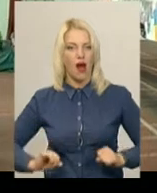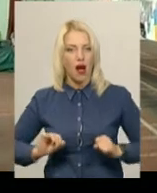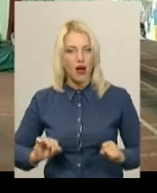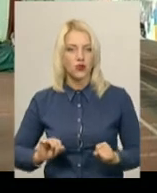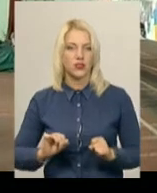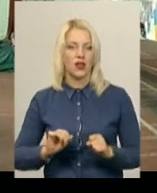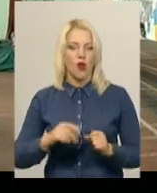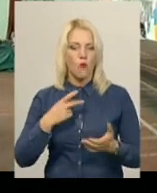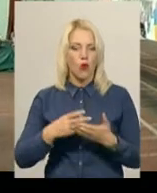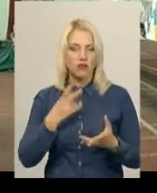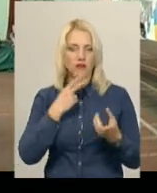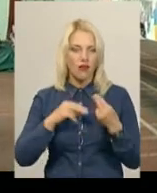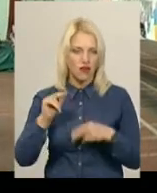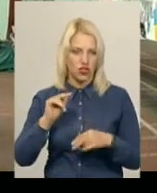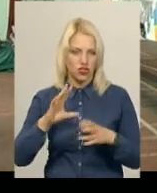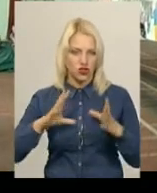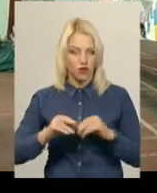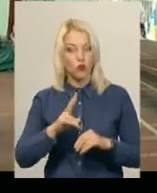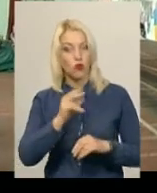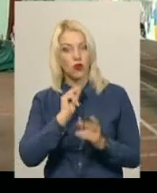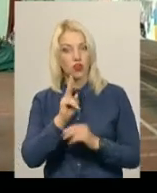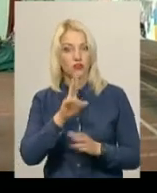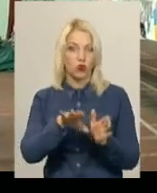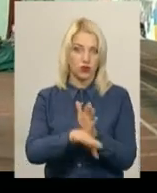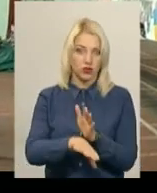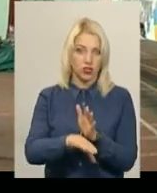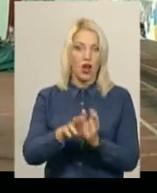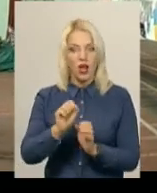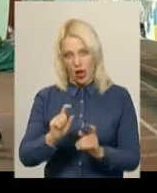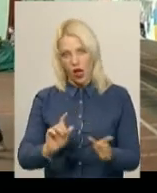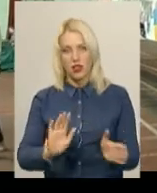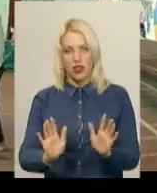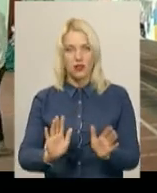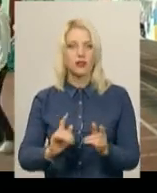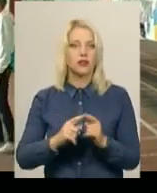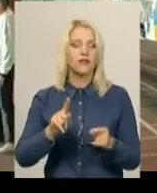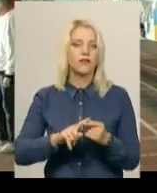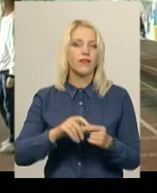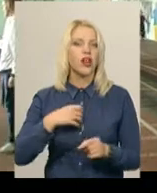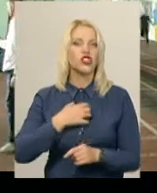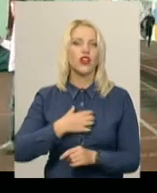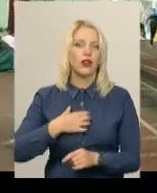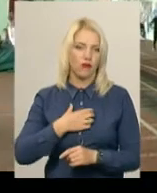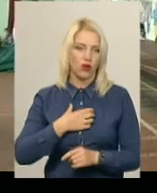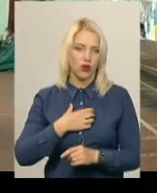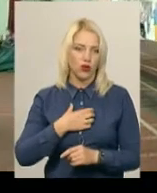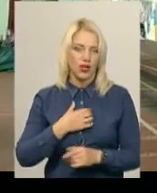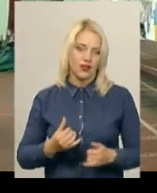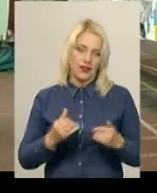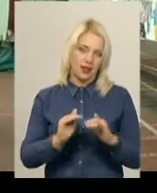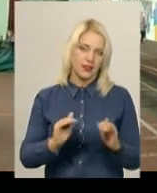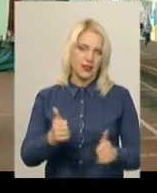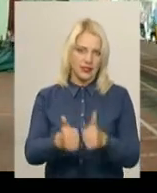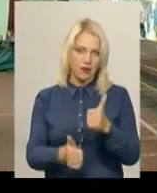показувати найкращі результати. В кого краще, в кого гірше. Наталіше, зараз дуже важливо для таких дітей